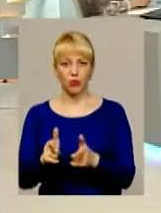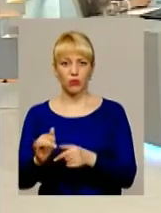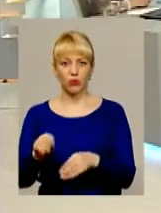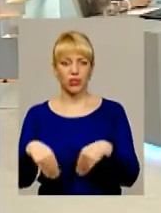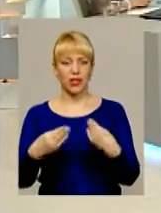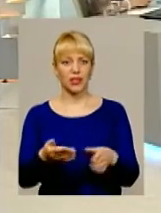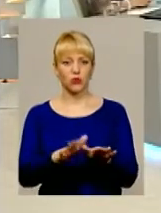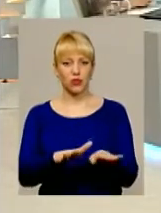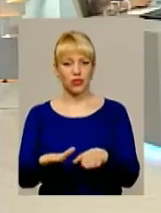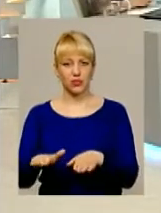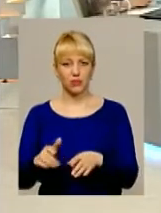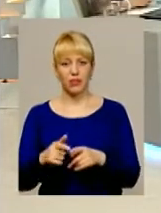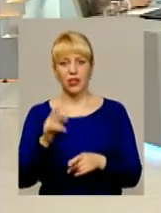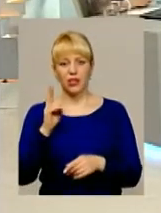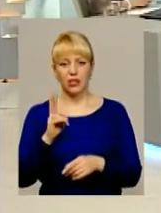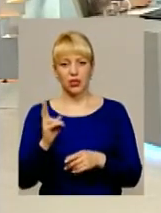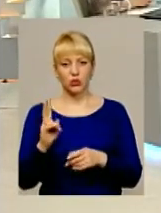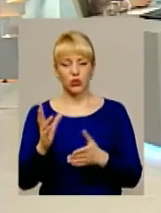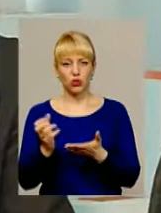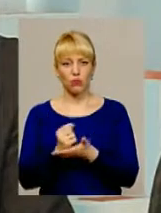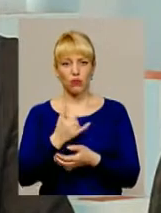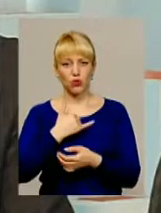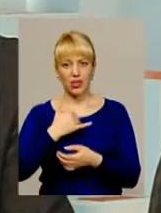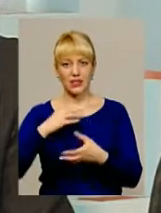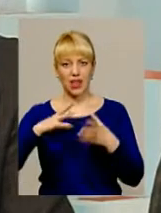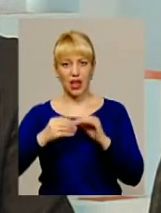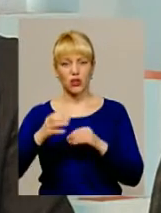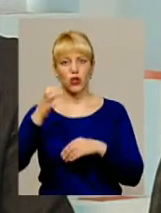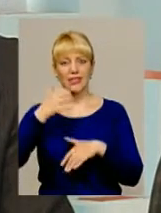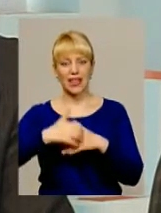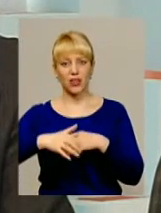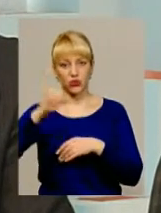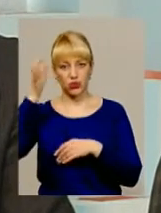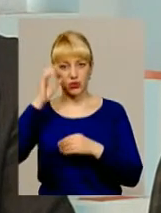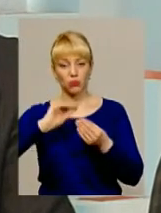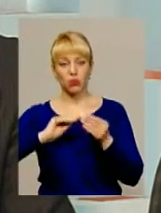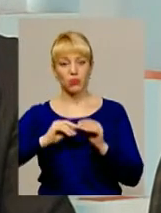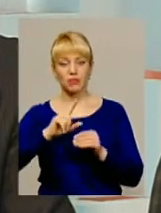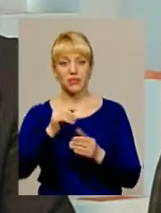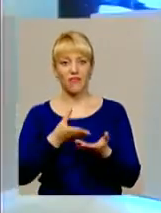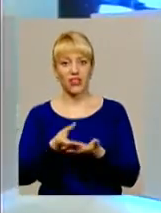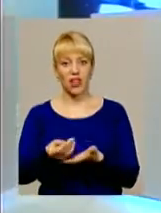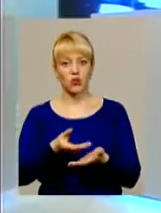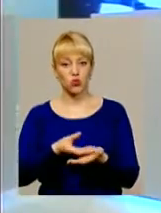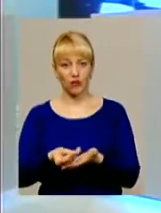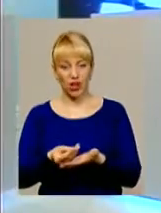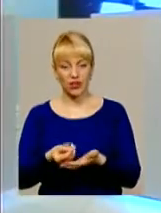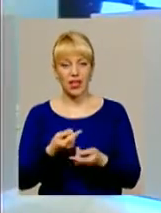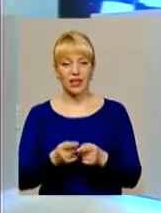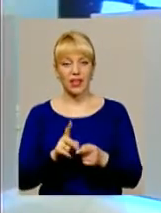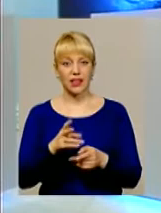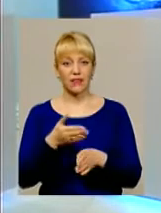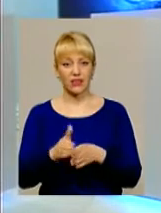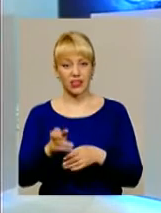дітям, які у нас здобувають загальну середню освіту. Проблем із фінансуванням, те, яке виділила